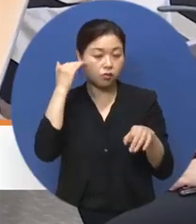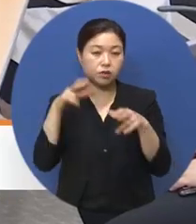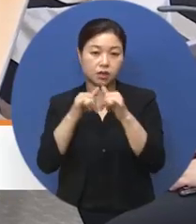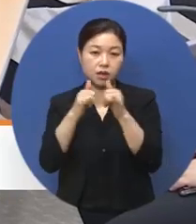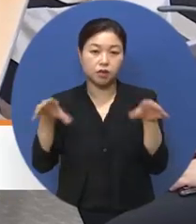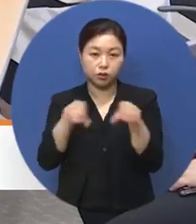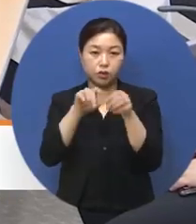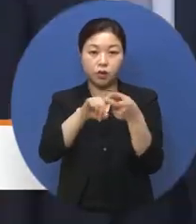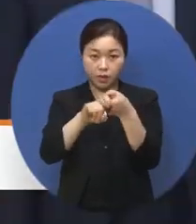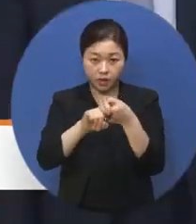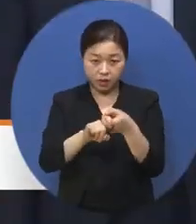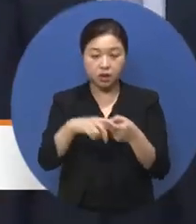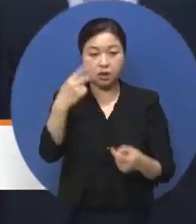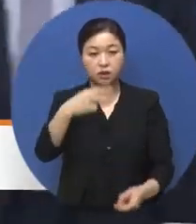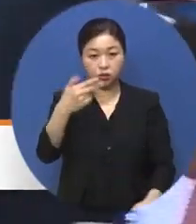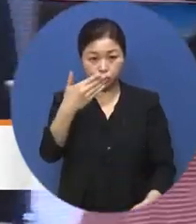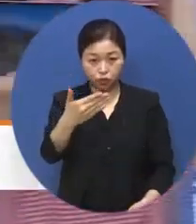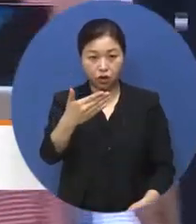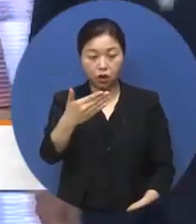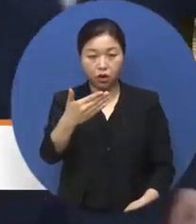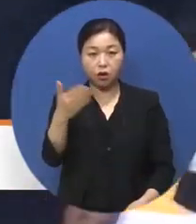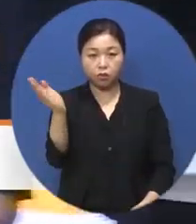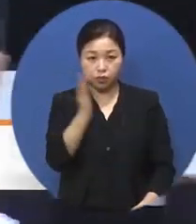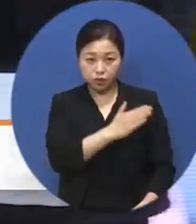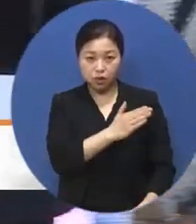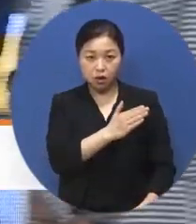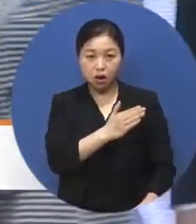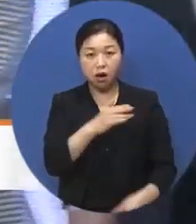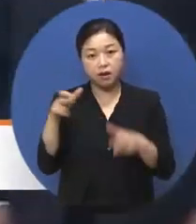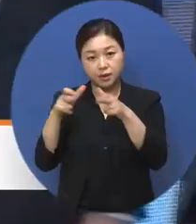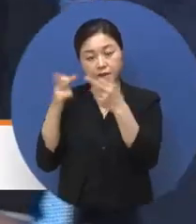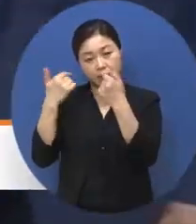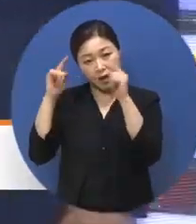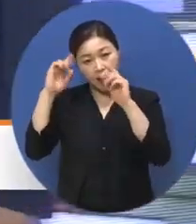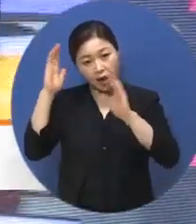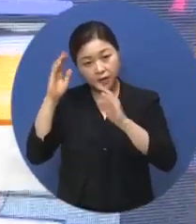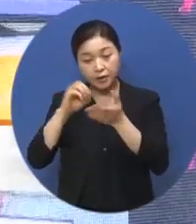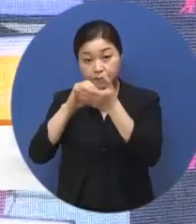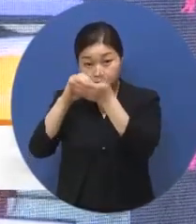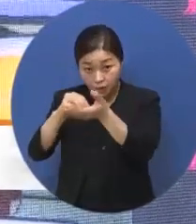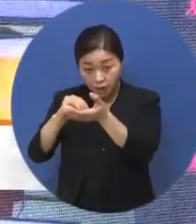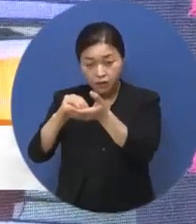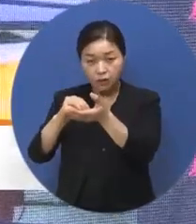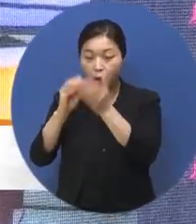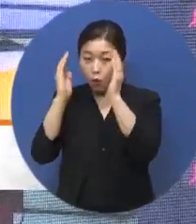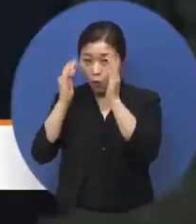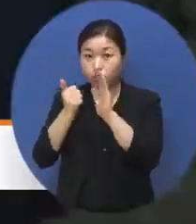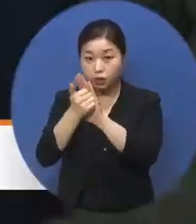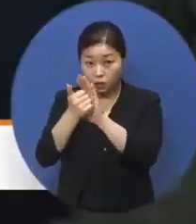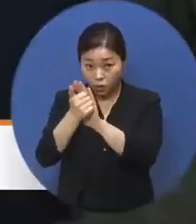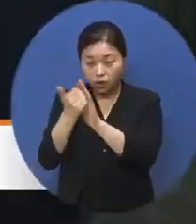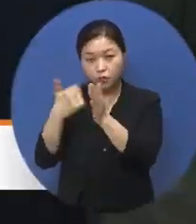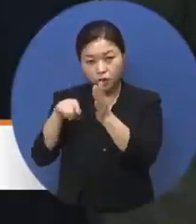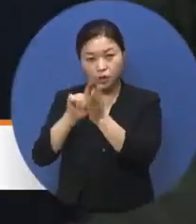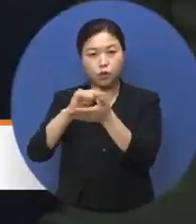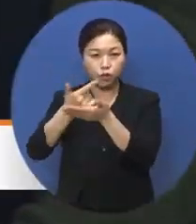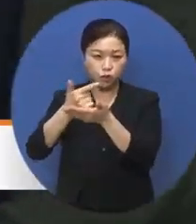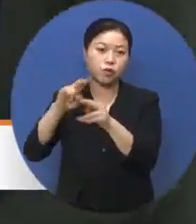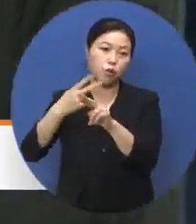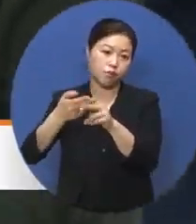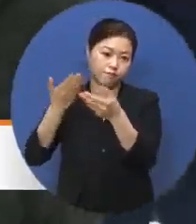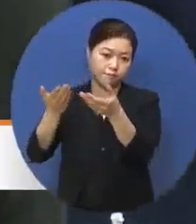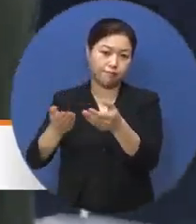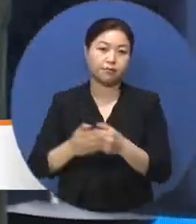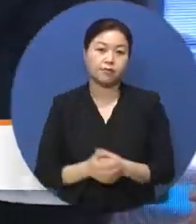2009년부터 신입 장애 대학생의 학습권 보장을 위한 노트북 지원에 나서고 있습니다. 올해는